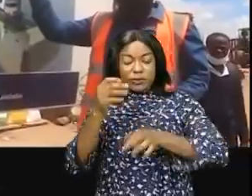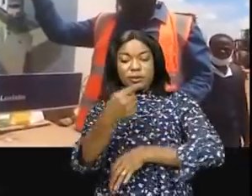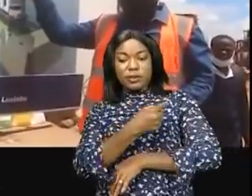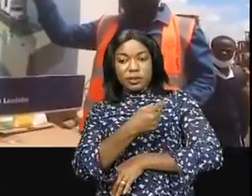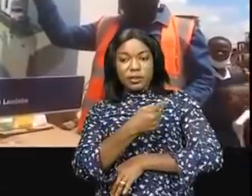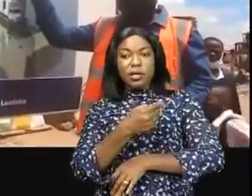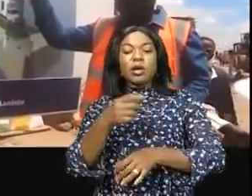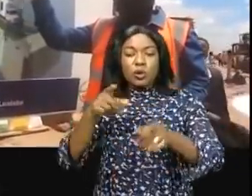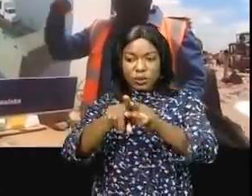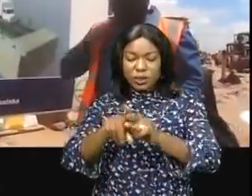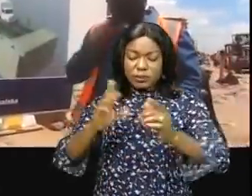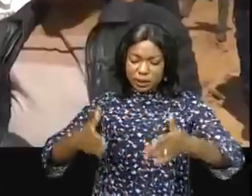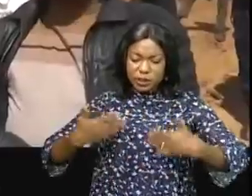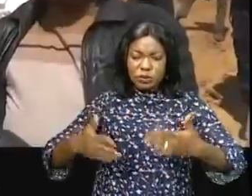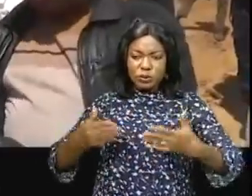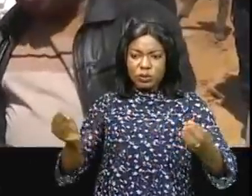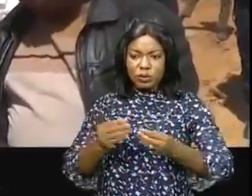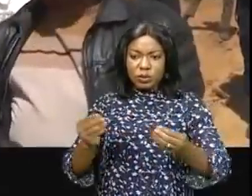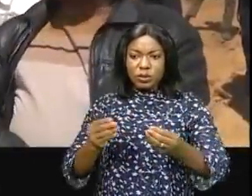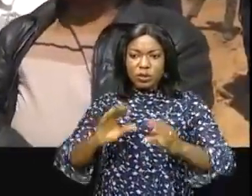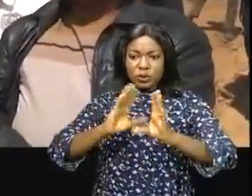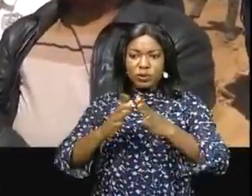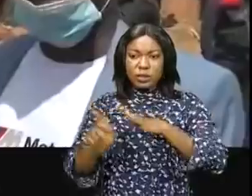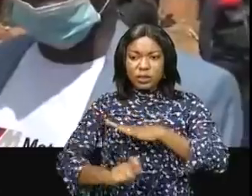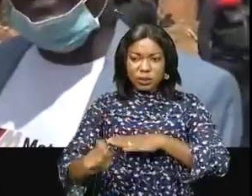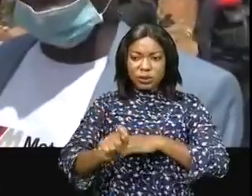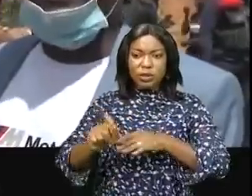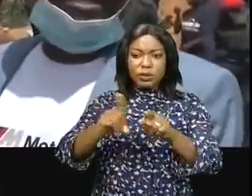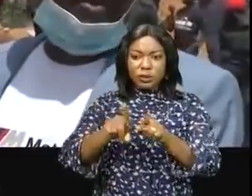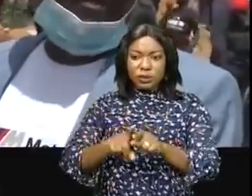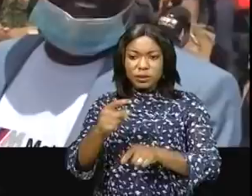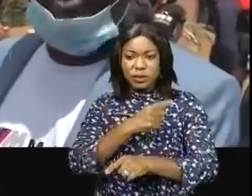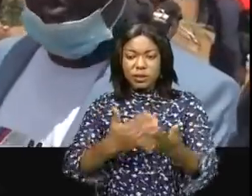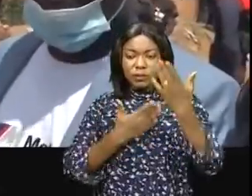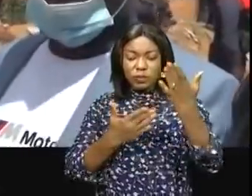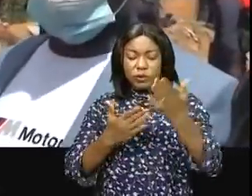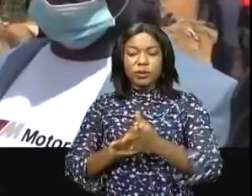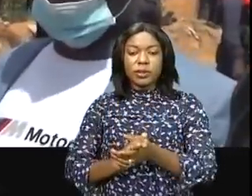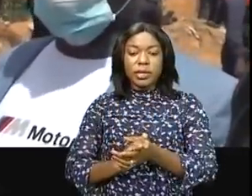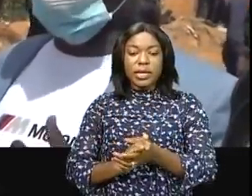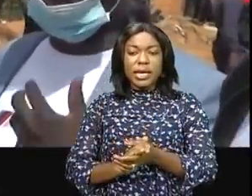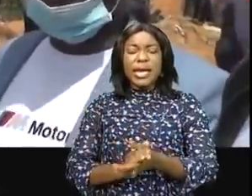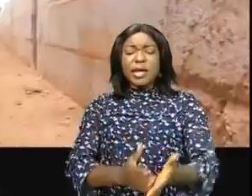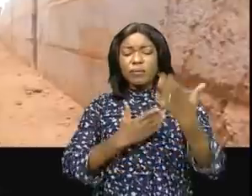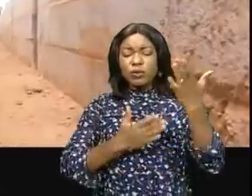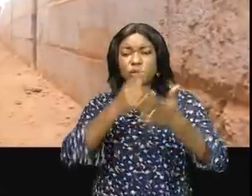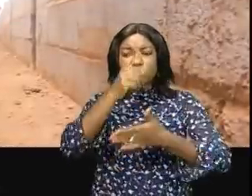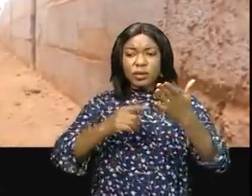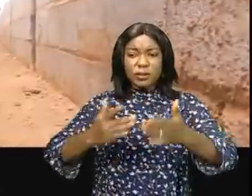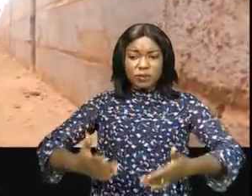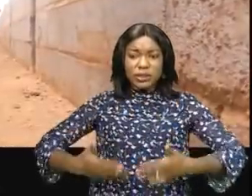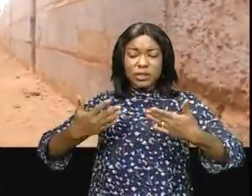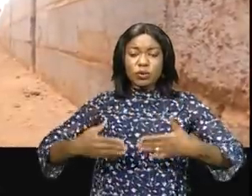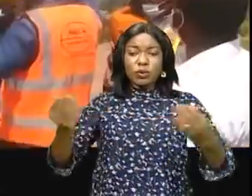Je suis très ravi parce que tout le territoire aussi a moutchatch. Ce qui nous intéresse et qui nous préoccupe aujourd'hui, qui nous donne la joie,